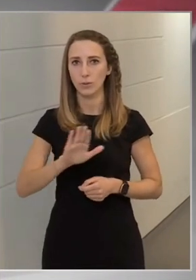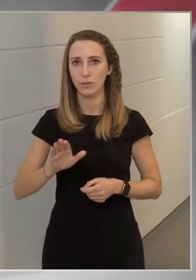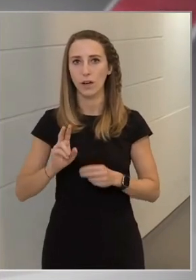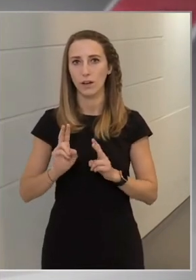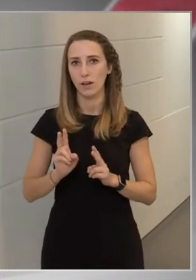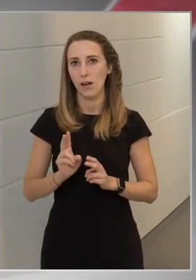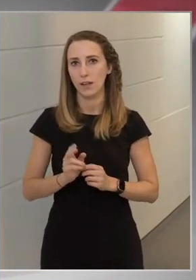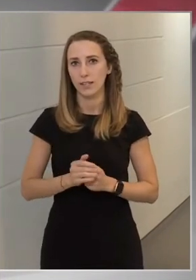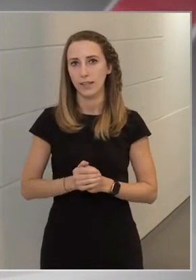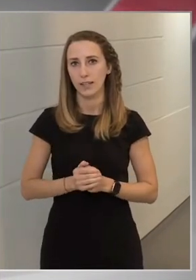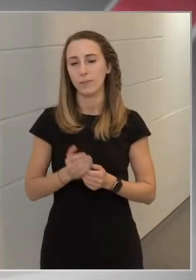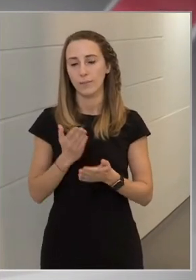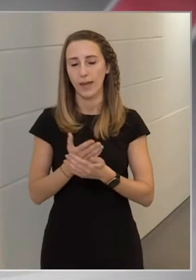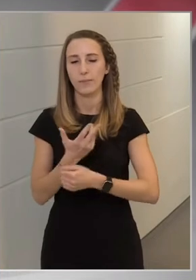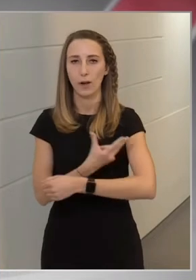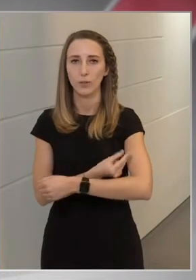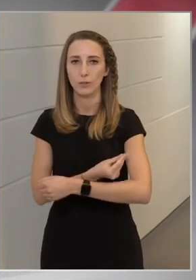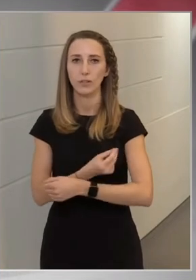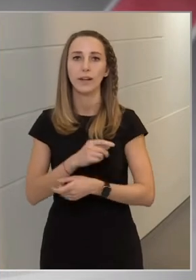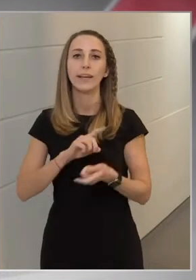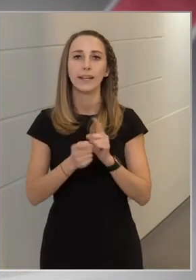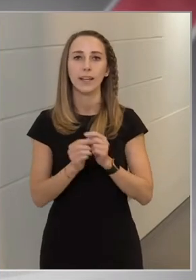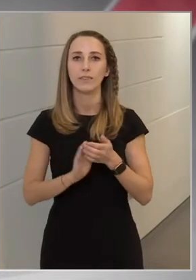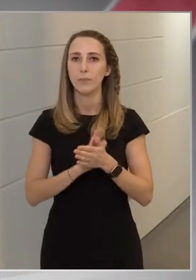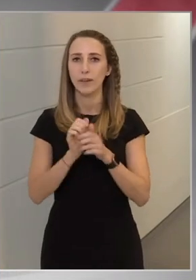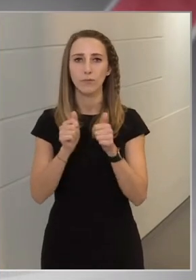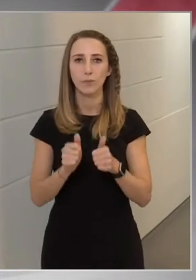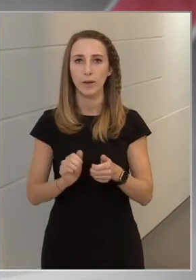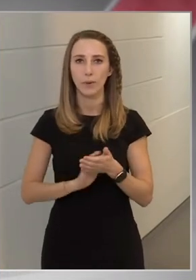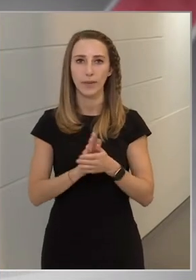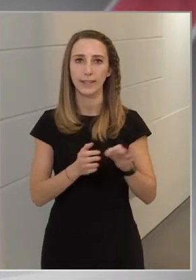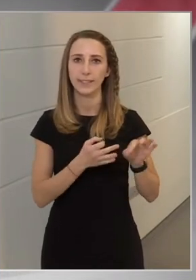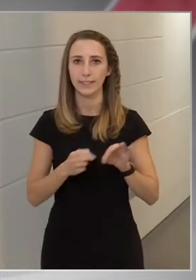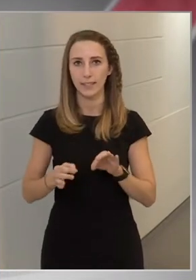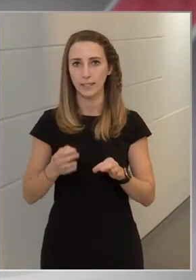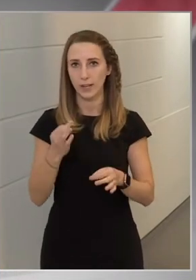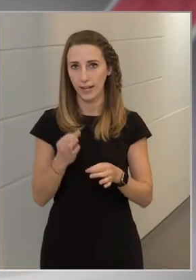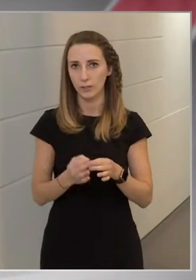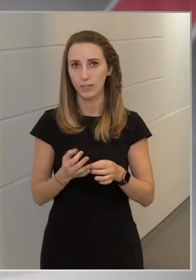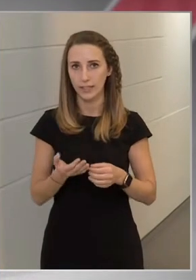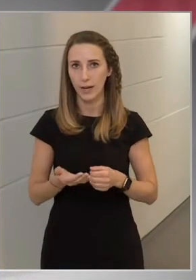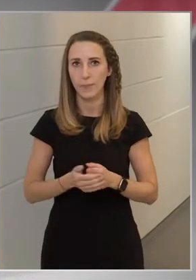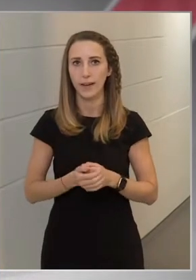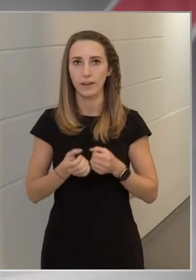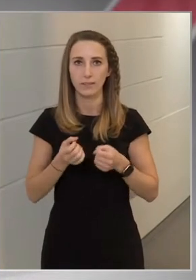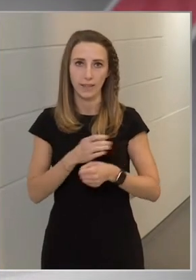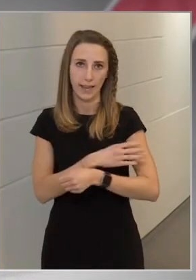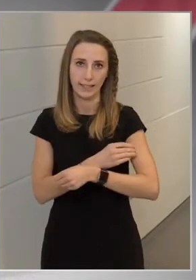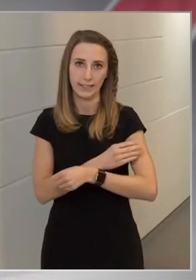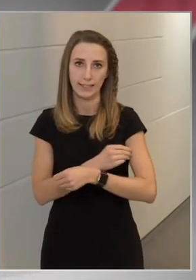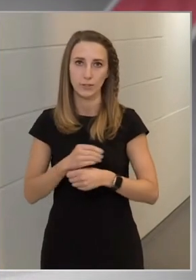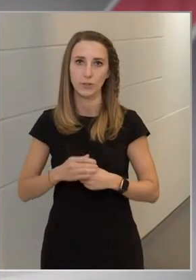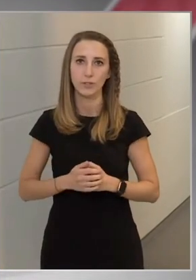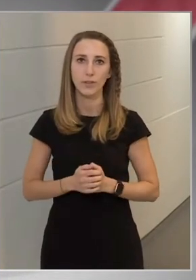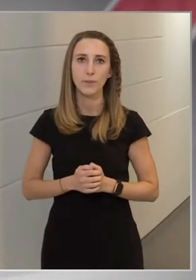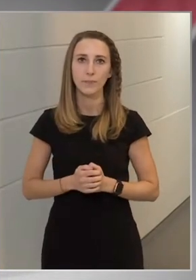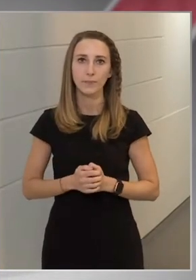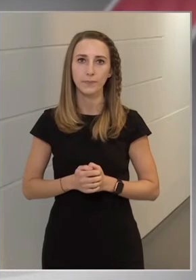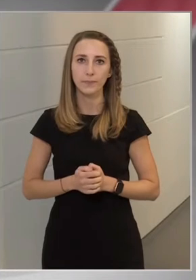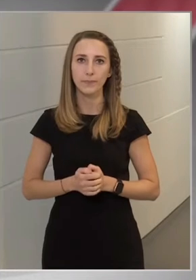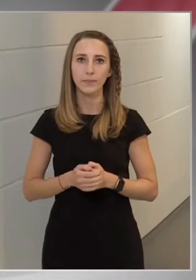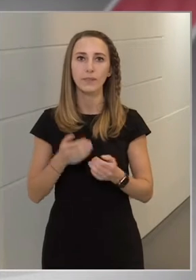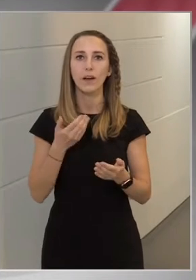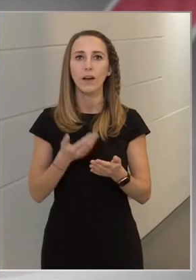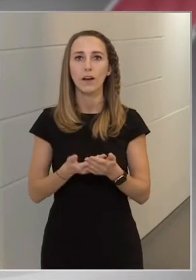akiket már beoltottak, illetve milyen formában, milyen intézkedésekkel történjen meg az enyhítés. A